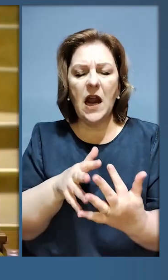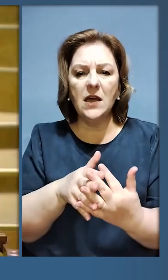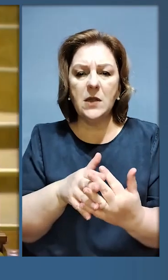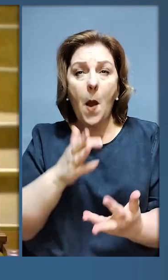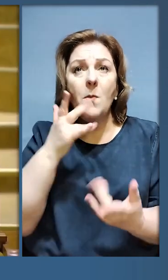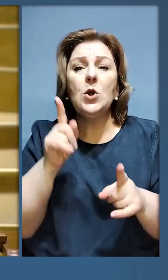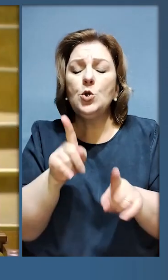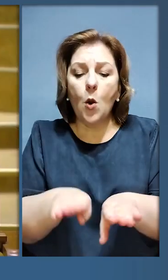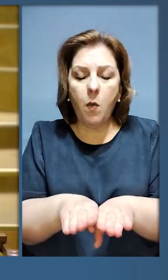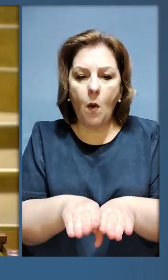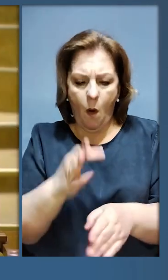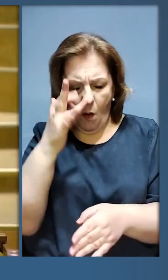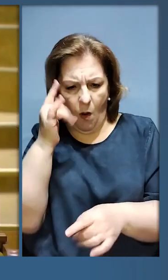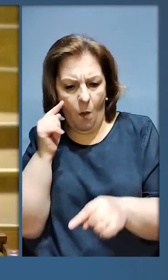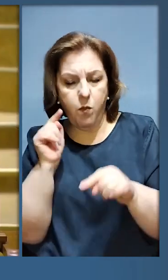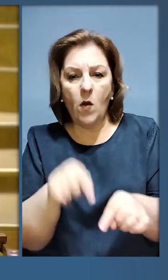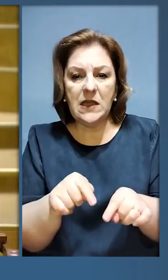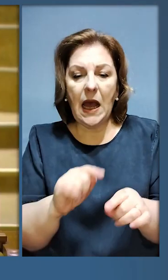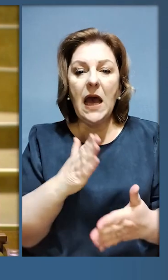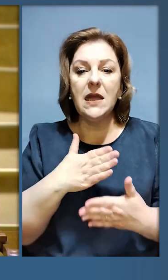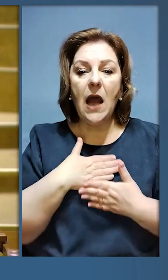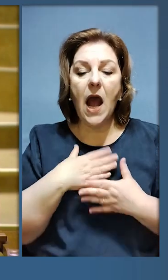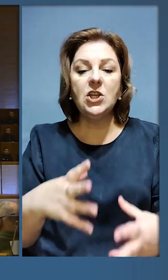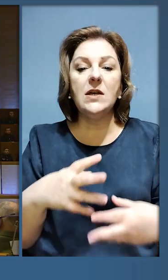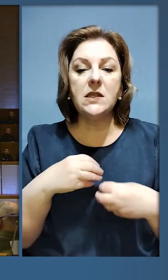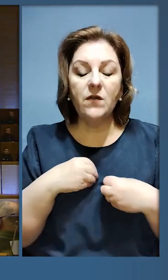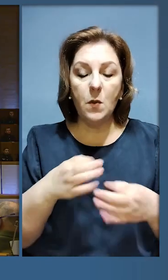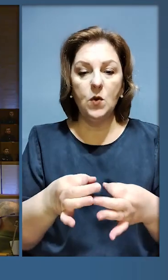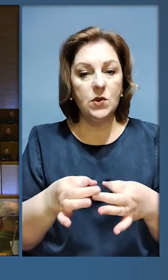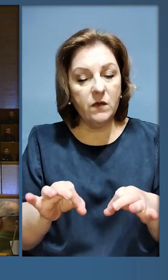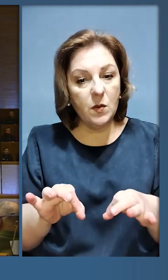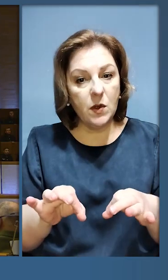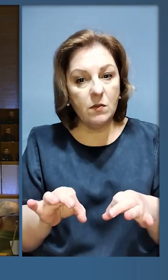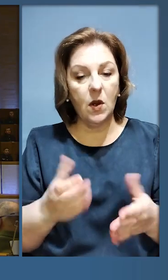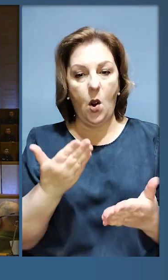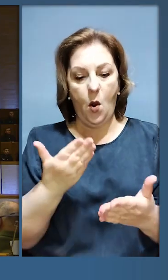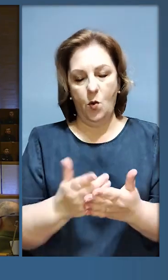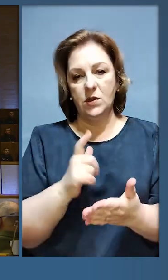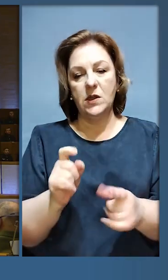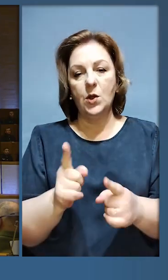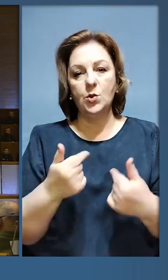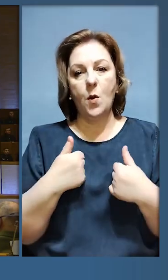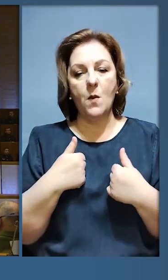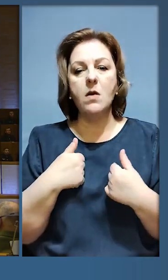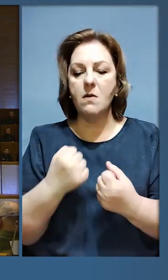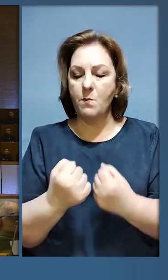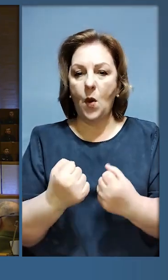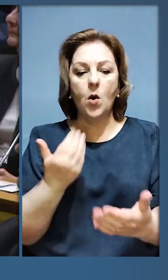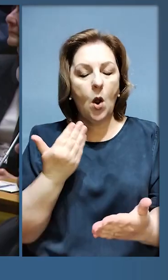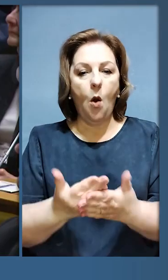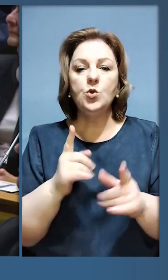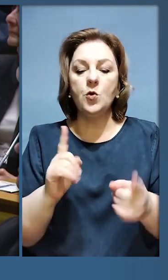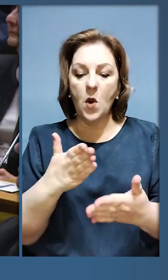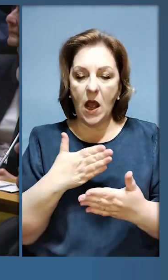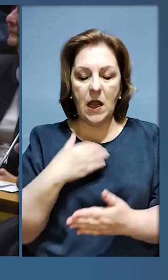агресора мріяти про щось подібне і посягати на нашу з вами свободу. Ось за що